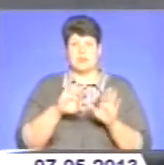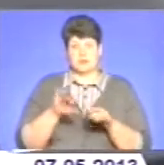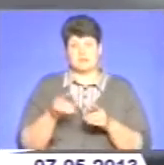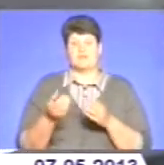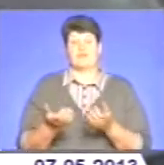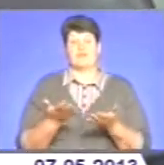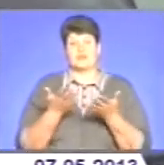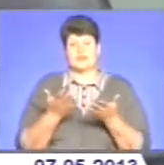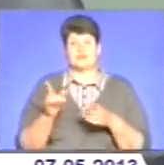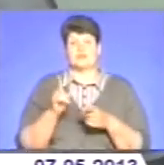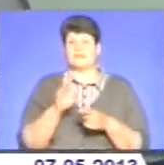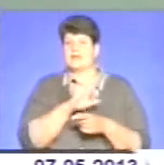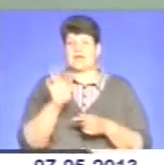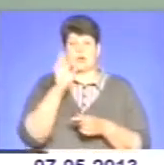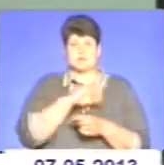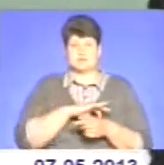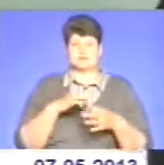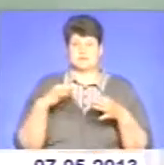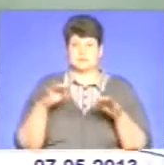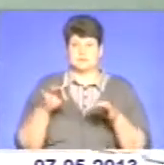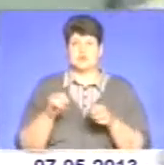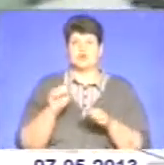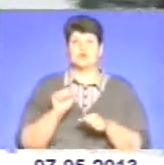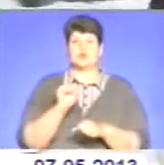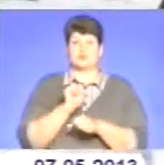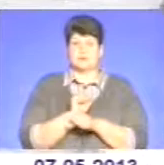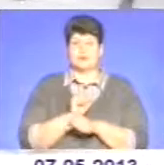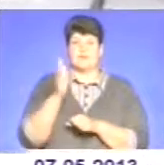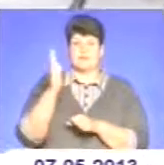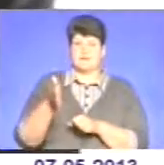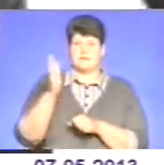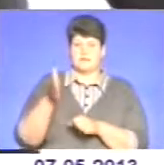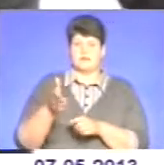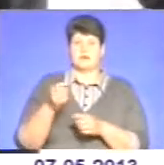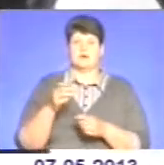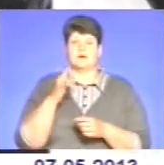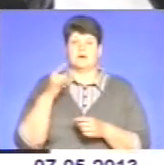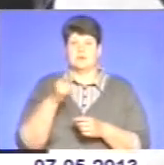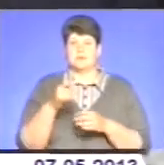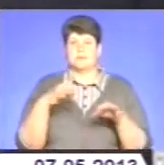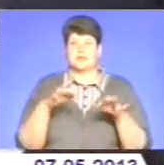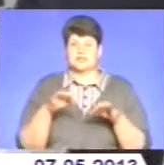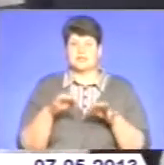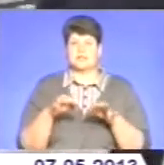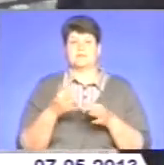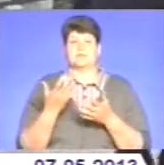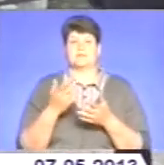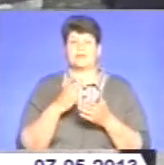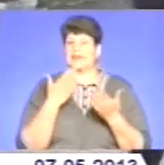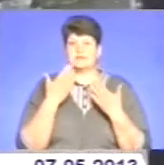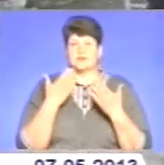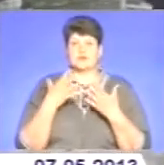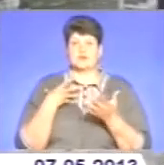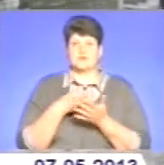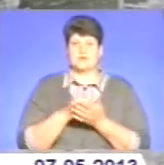втікач не користувався громадським транспортом, зупиняв попутні вантажівки. Ночував під відкритим небом, не спілкувався зі своїми знайомами